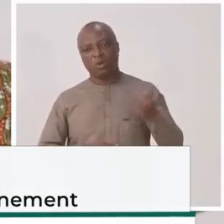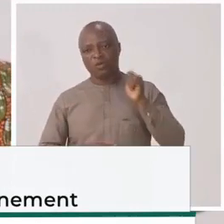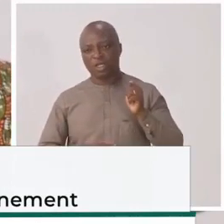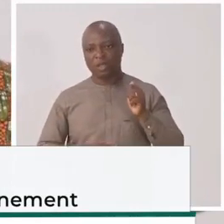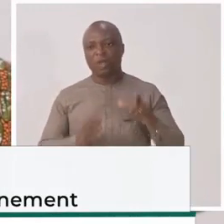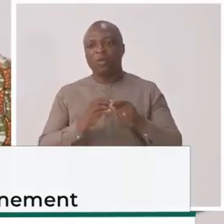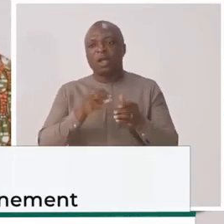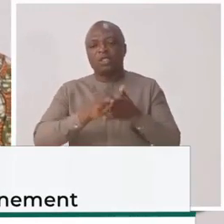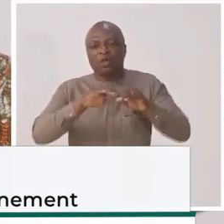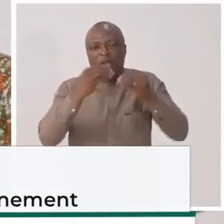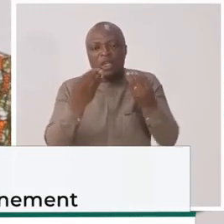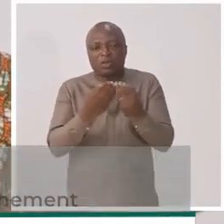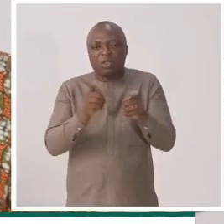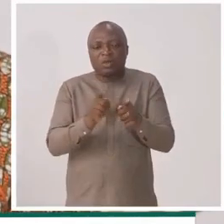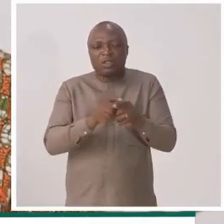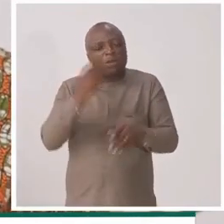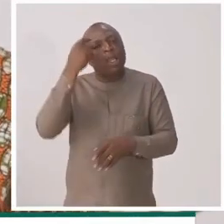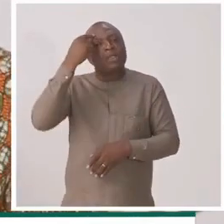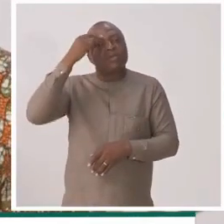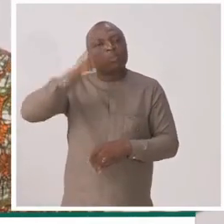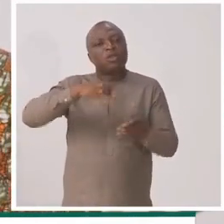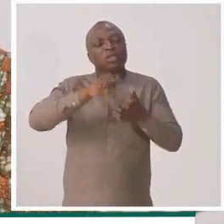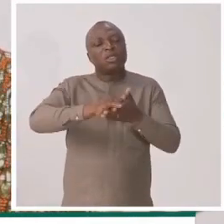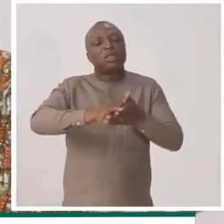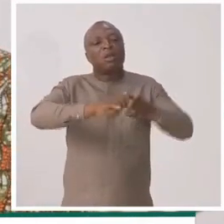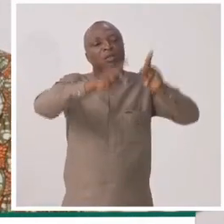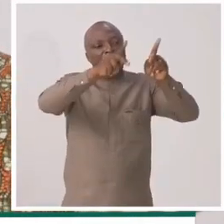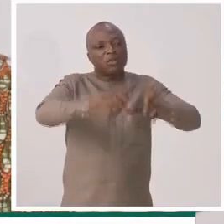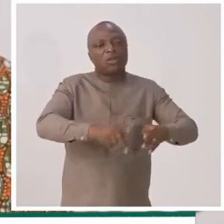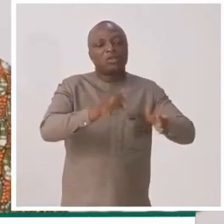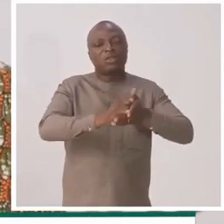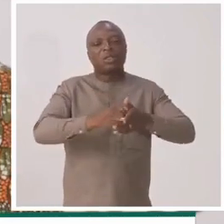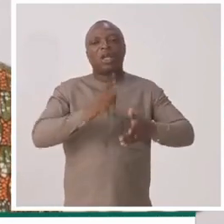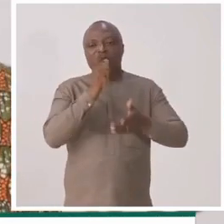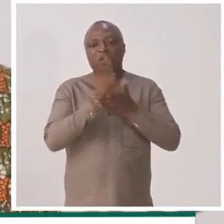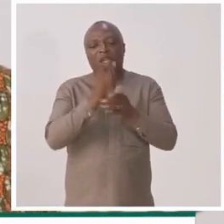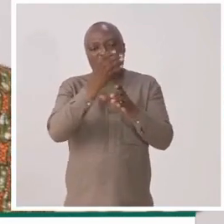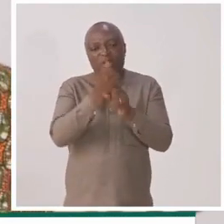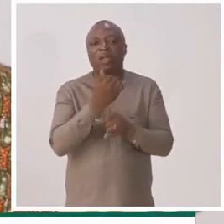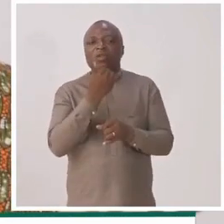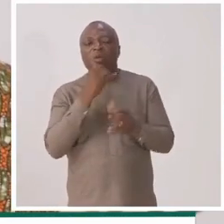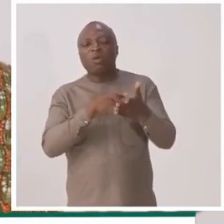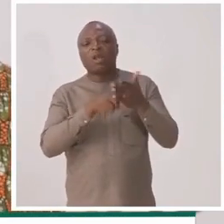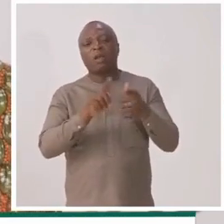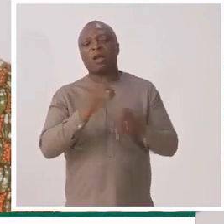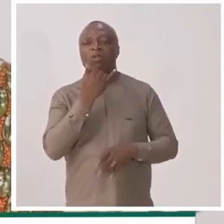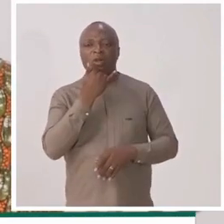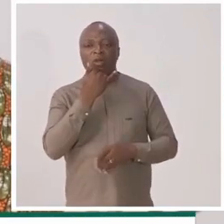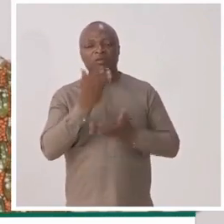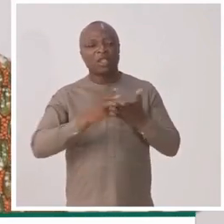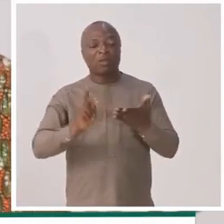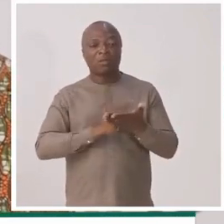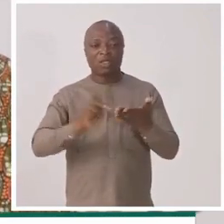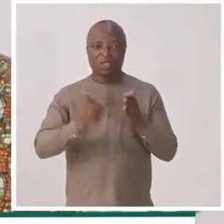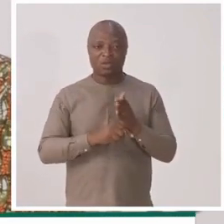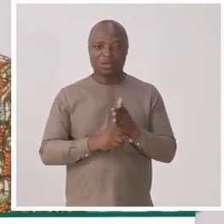refusées, ou à tel organisme qui estime que tel affilié ou tel assuré aperçut à tort ou réclame à tort